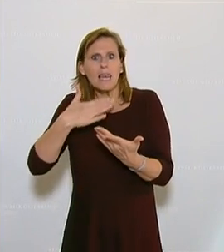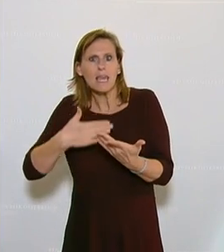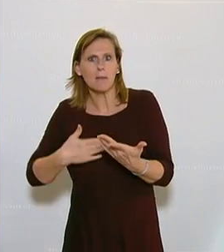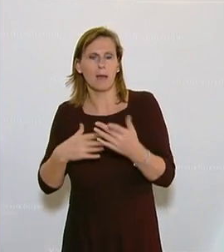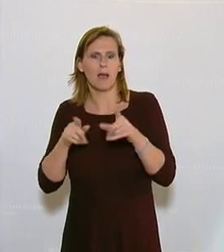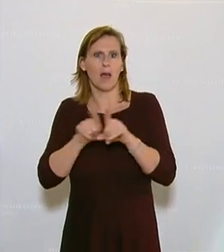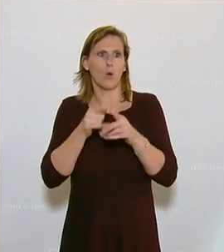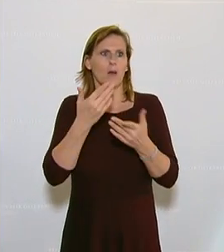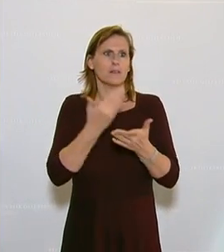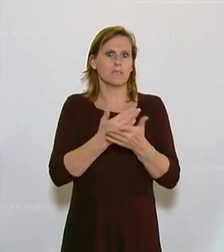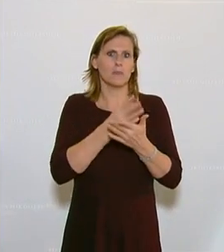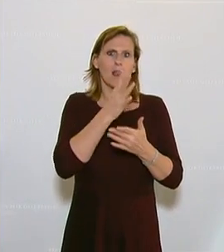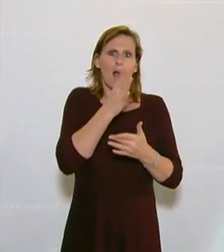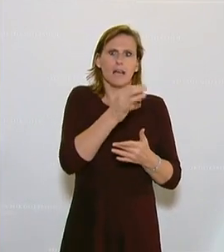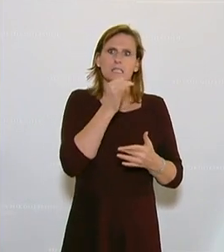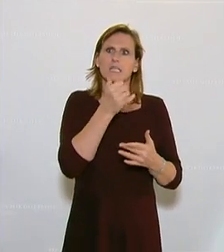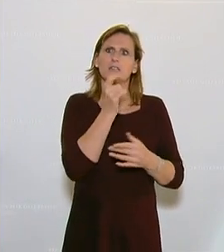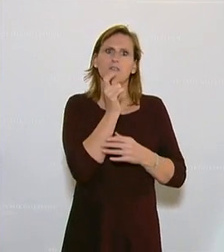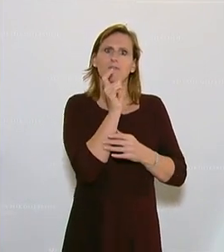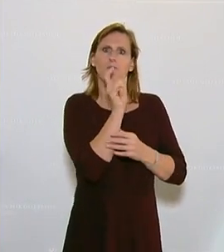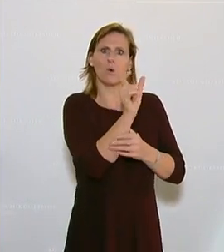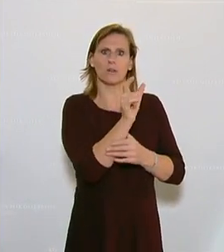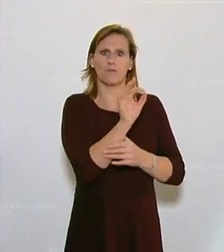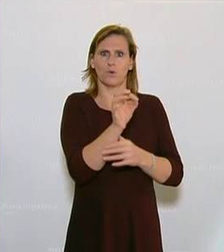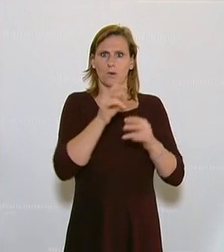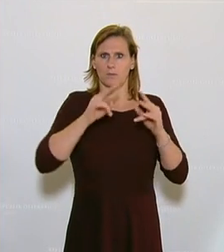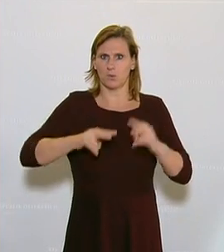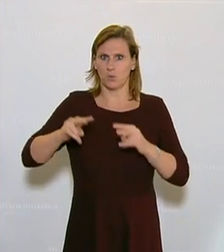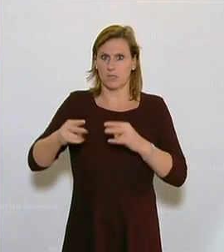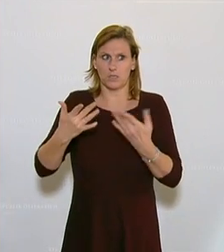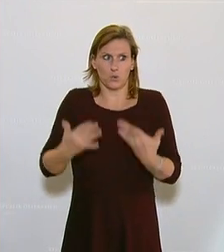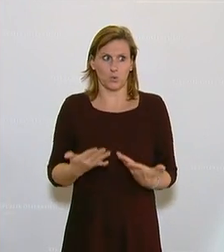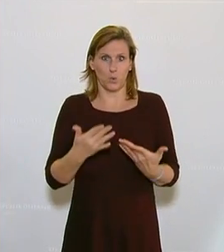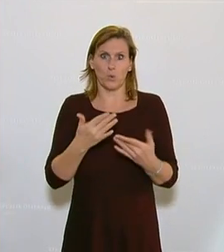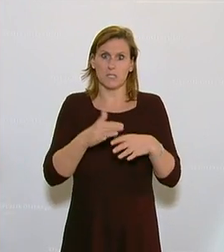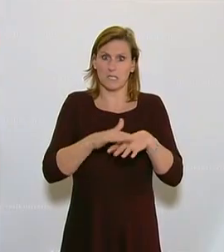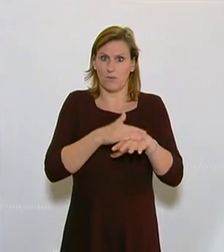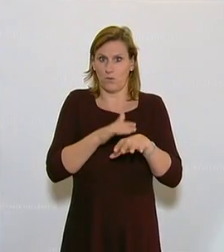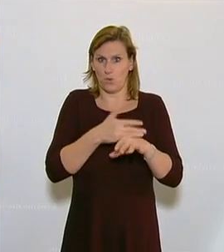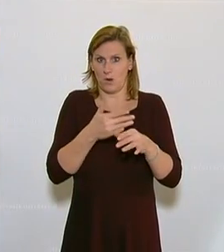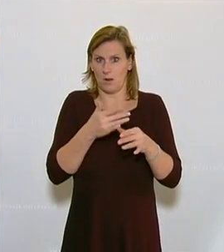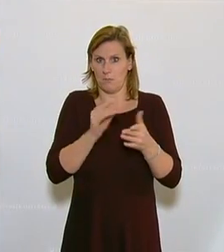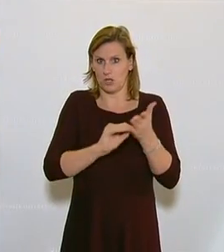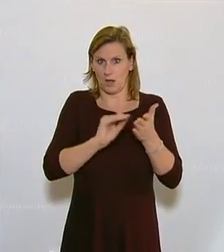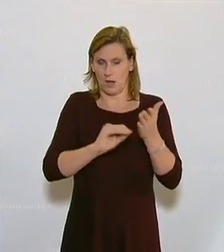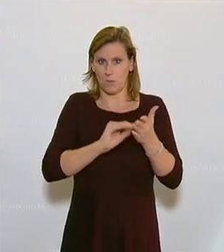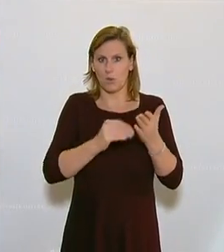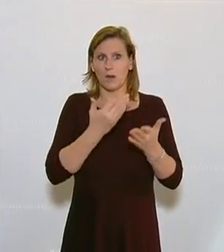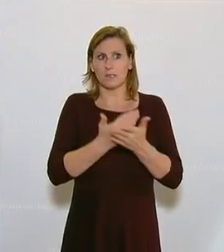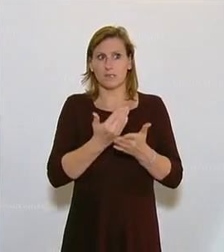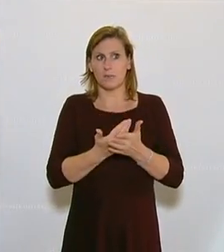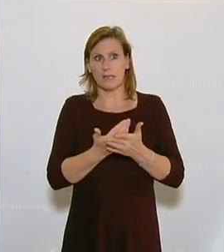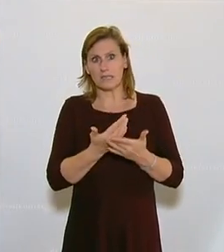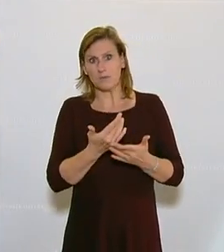ist hier Hass kein juristischer Begriff. Das ist nun einmal so. Es ist ein Gefühl. Und es ist daher höchst